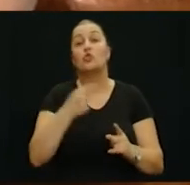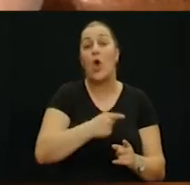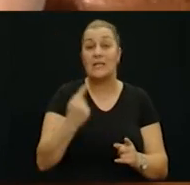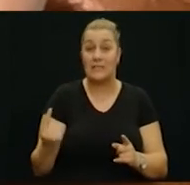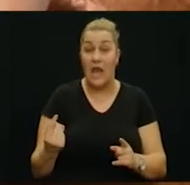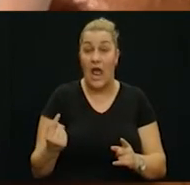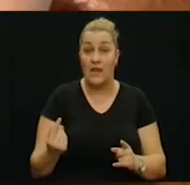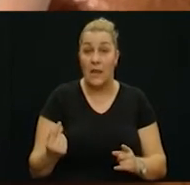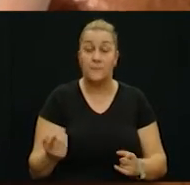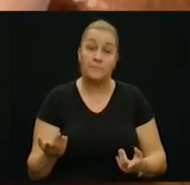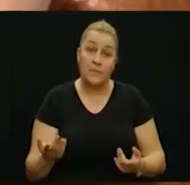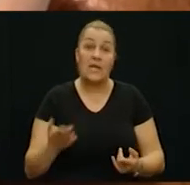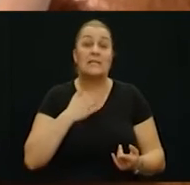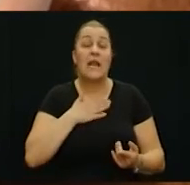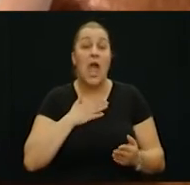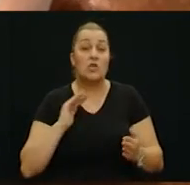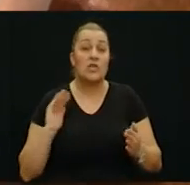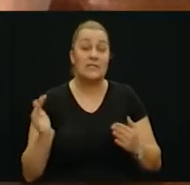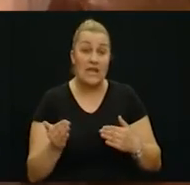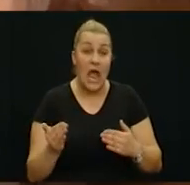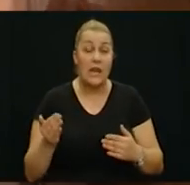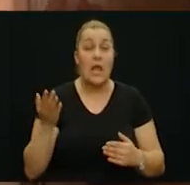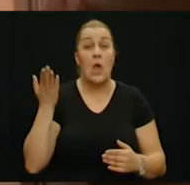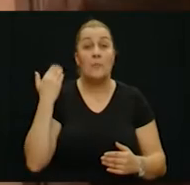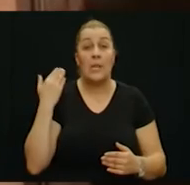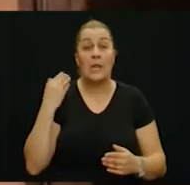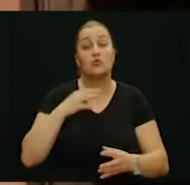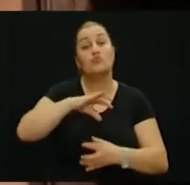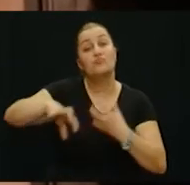strane bio. Naše, nazvujem to tako, strane su bile